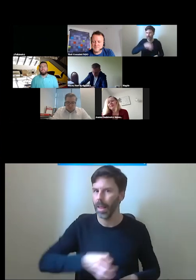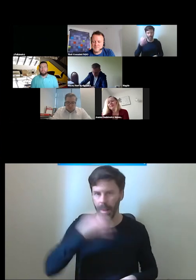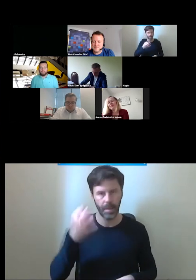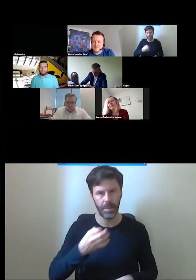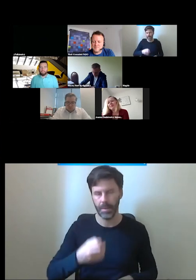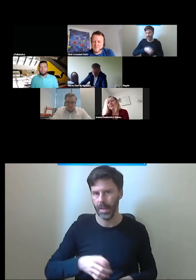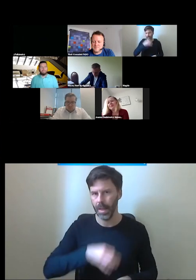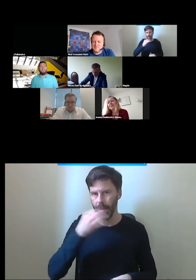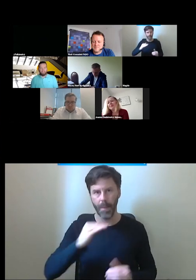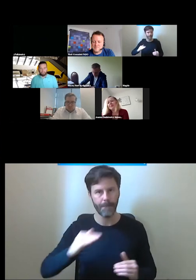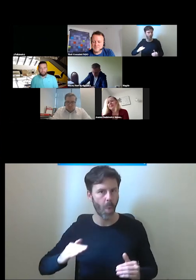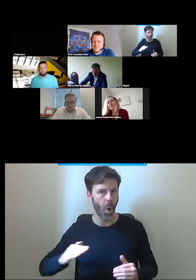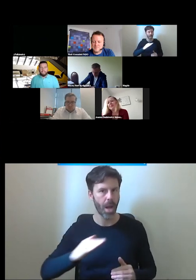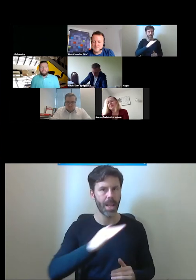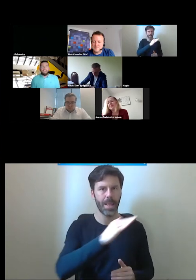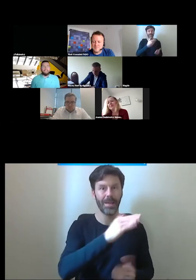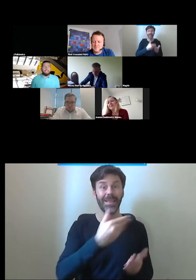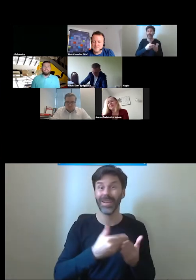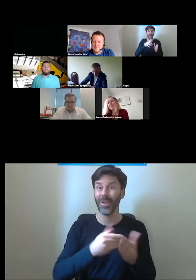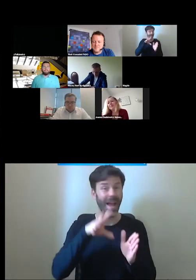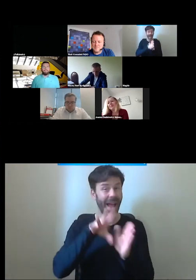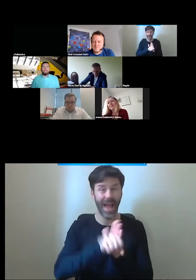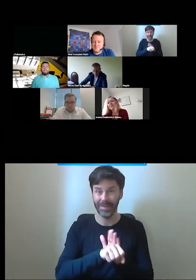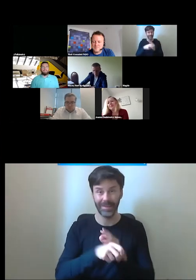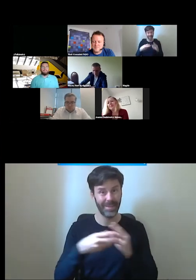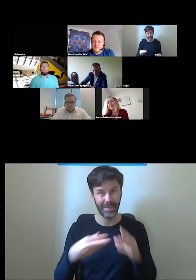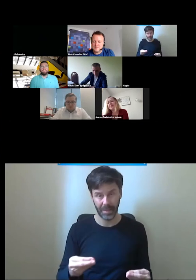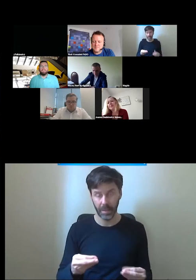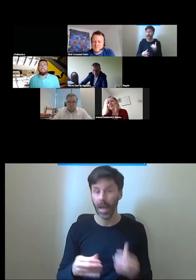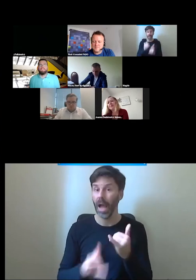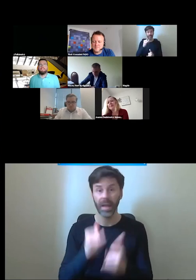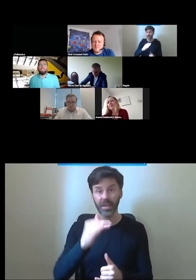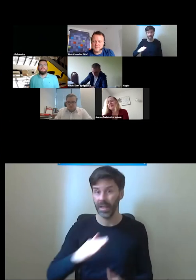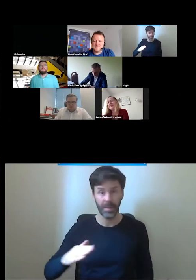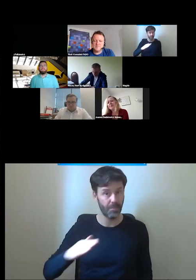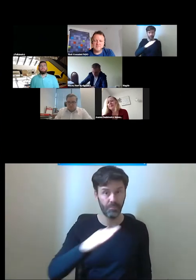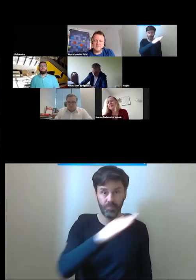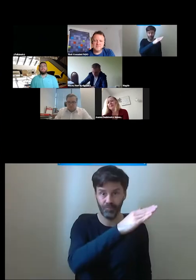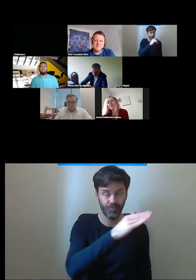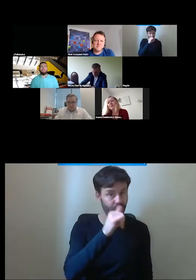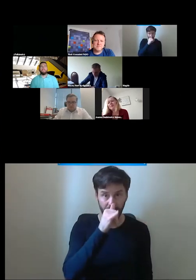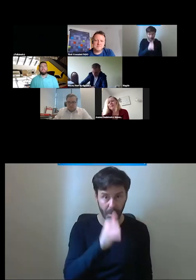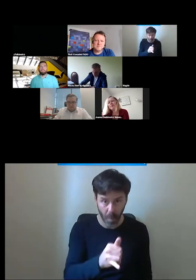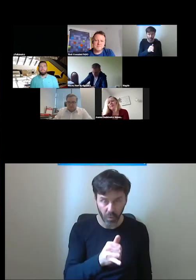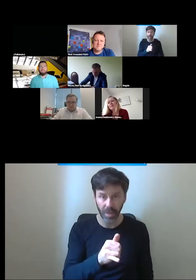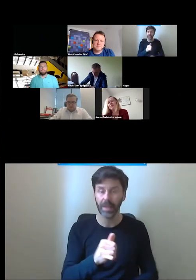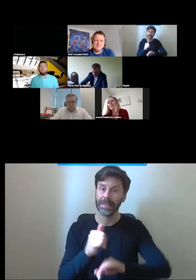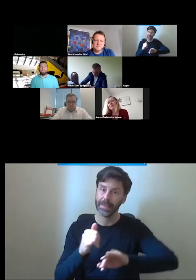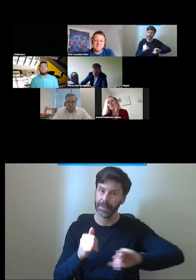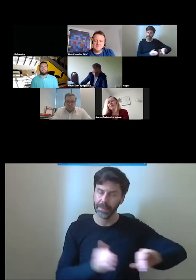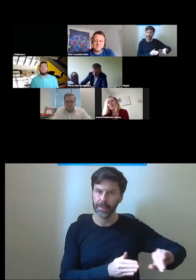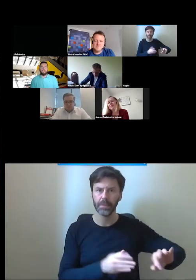pochylnie mają to do siebie że one się nie psują ale jeżeli nie możemy je zaimplementować to oczywiście będziemy fajnie będzie żebyśmy